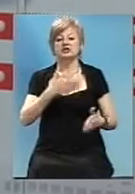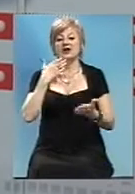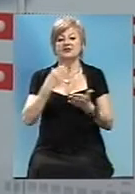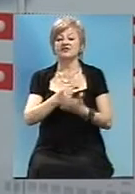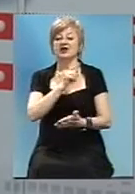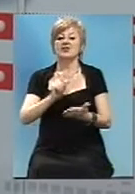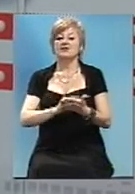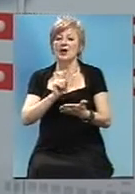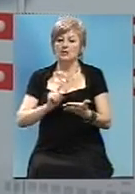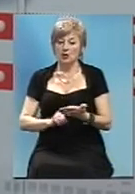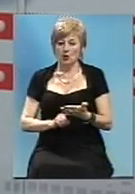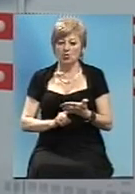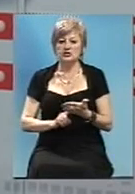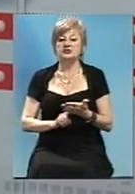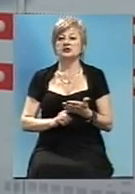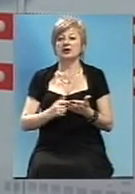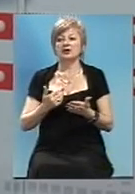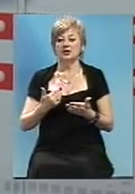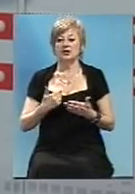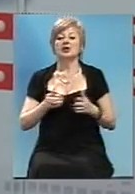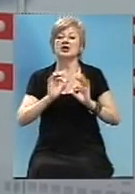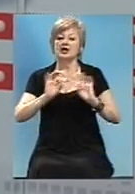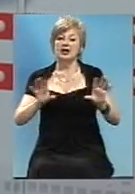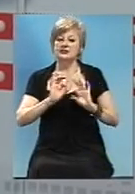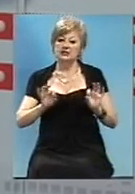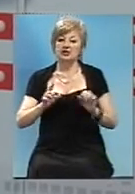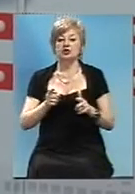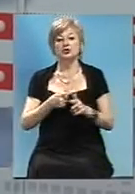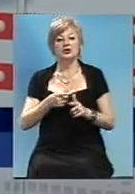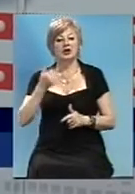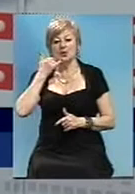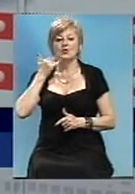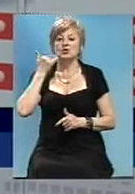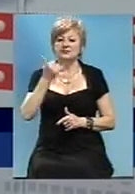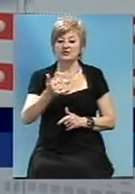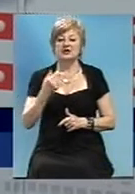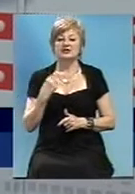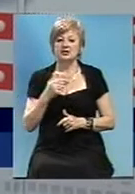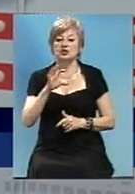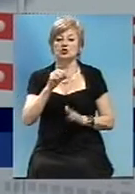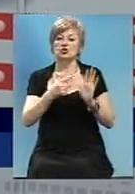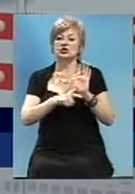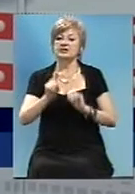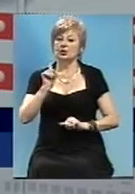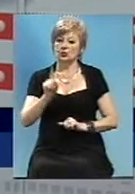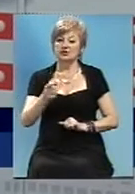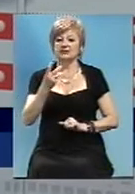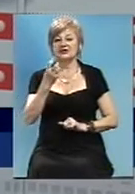запитання із хештегом «Запитай Івка» у коментарях або за телефоном у Запоріжжі 061